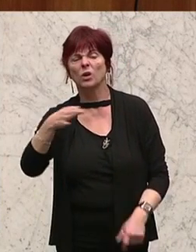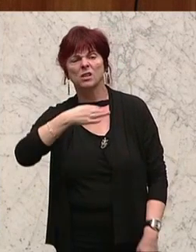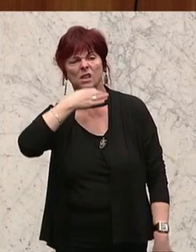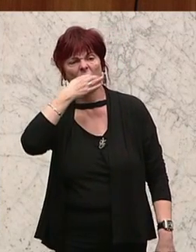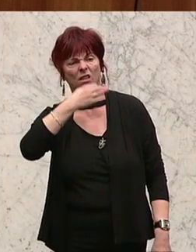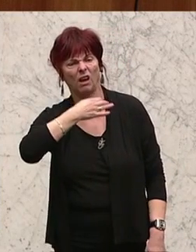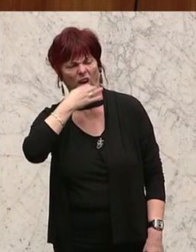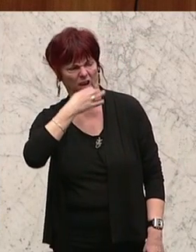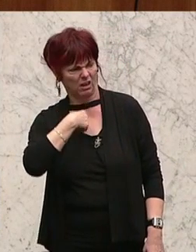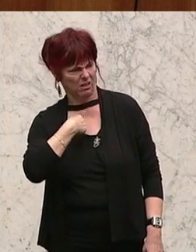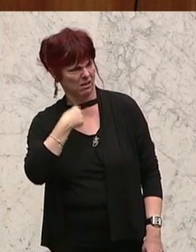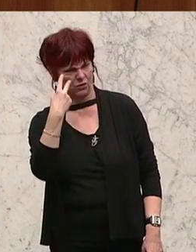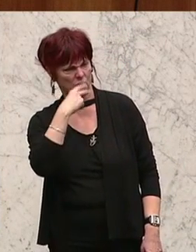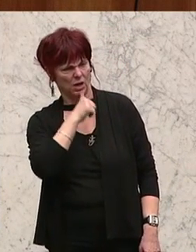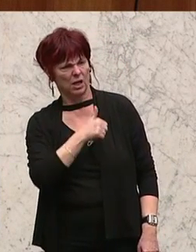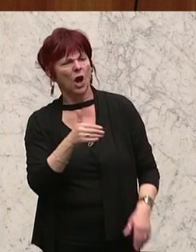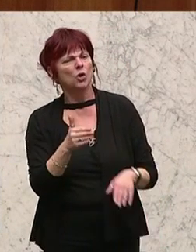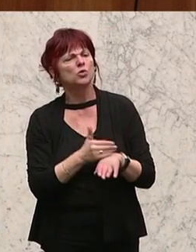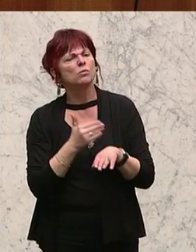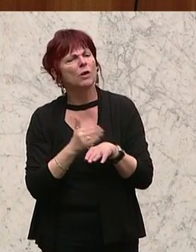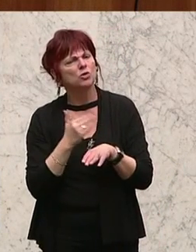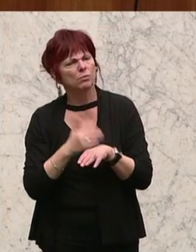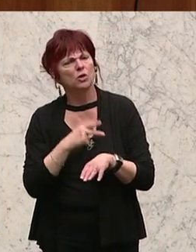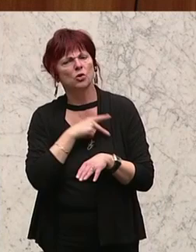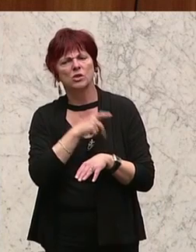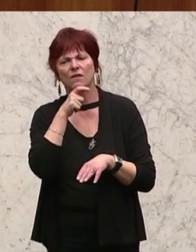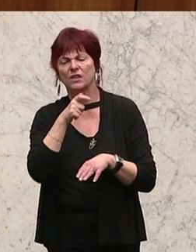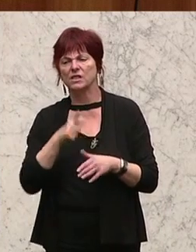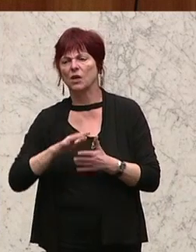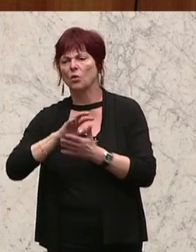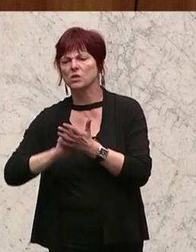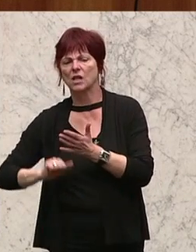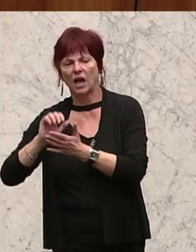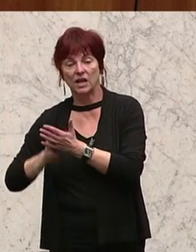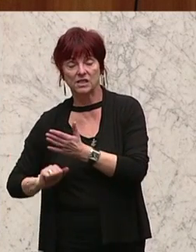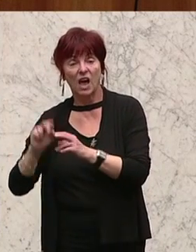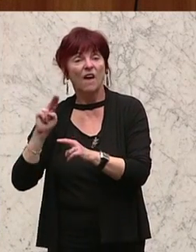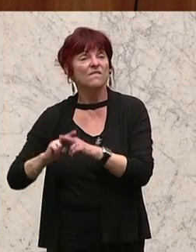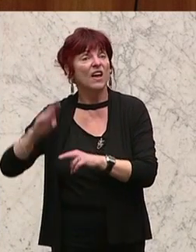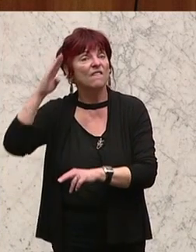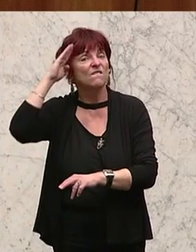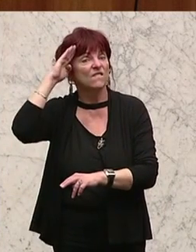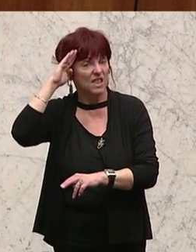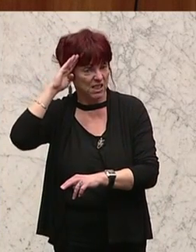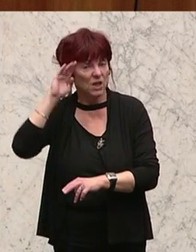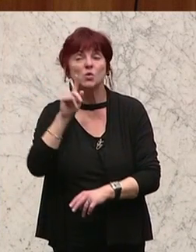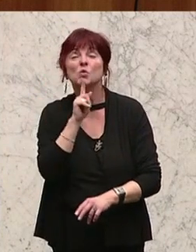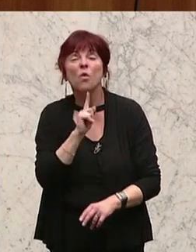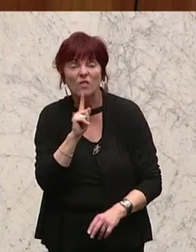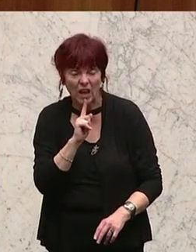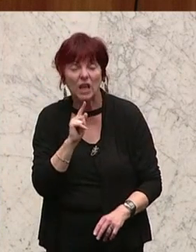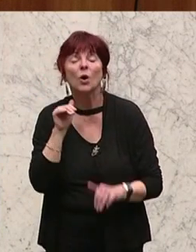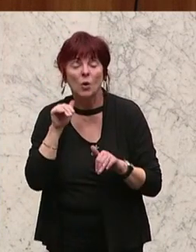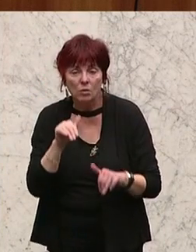sagen im Zusammenhang mit dem Nachlass der Sozialversicherung, wenn die Sonne des Wissens so niedrig steht, dann wird es wirklich bedauerlich. Meine